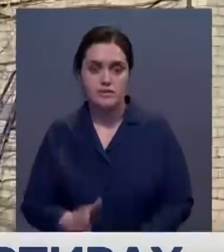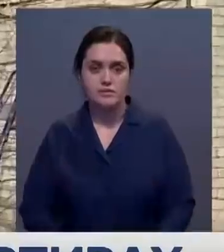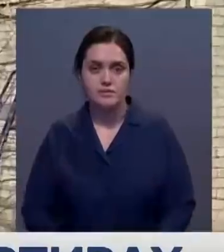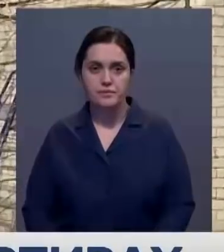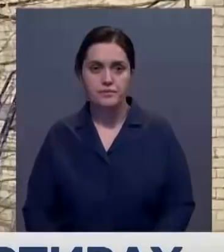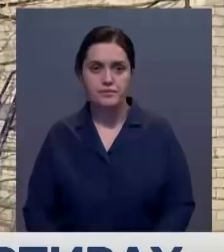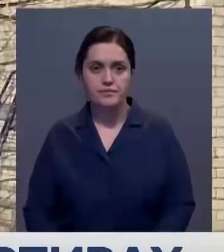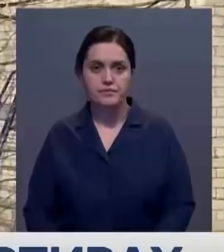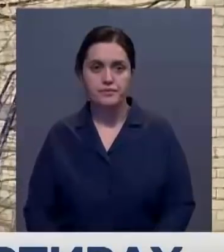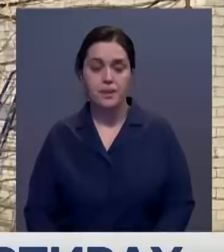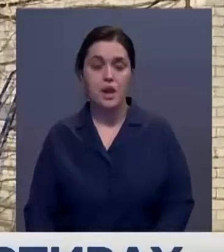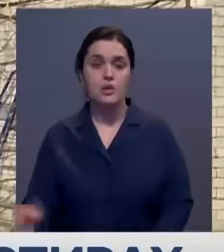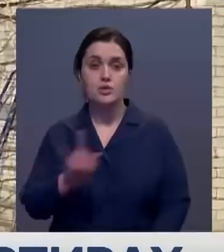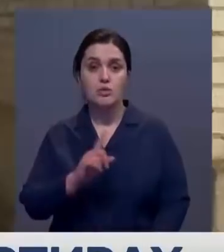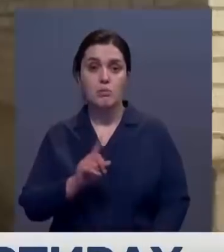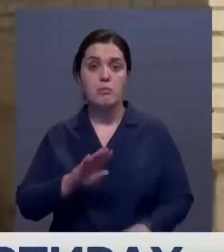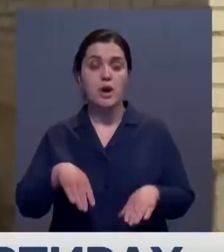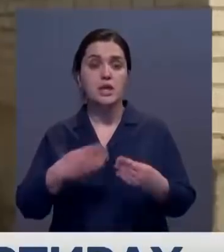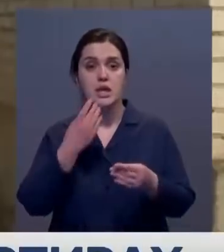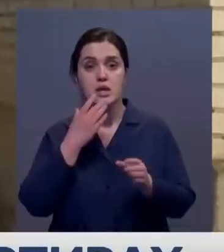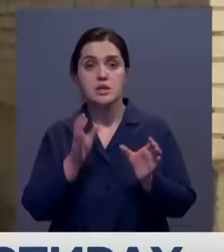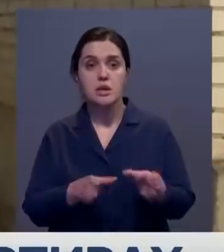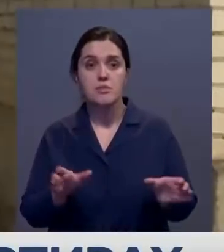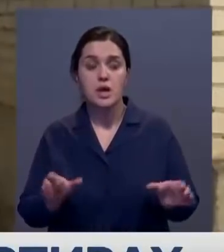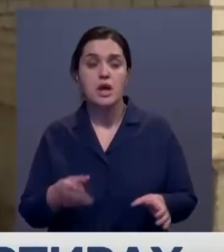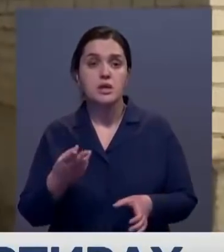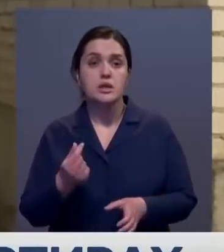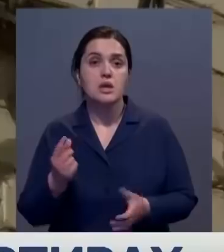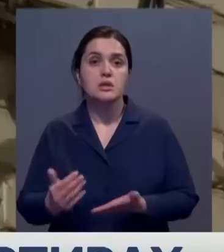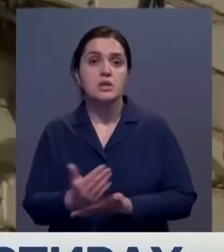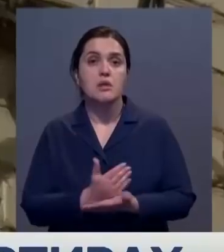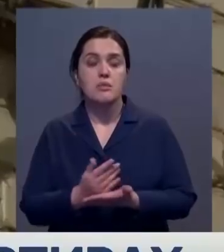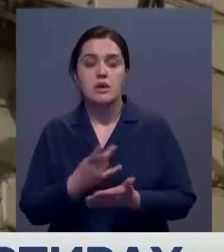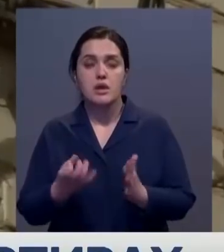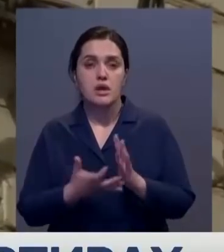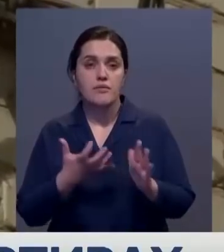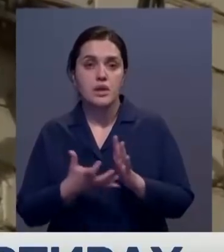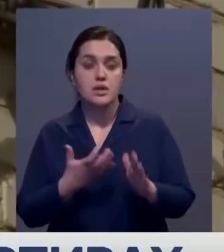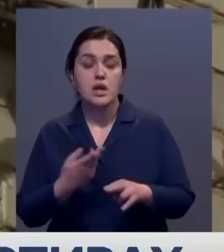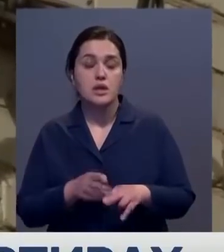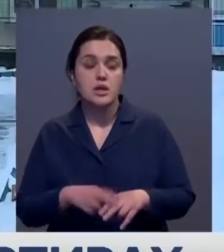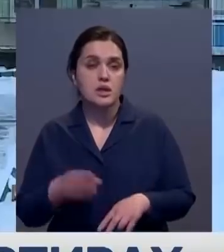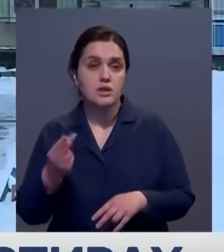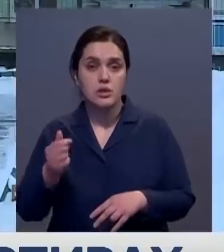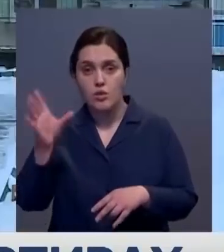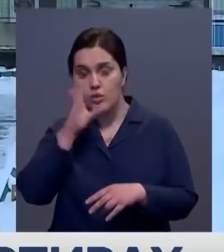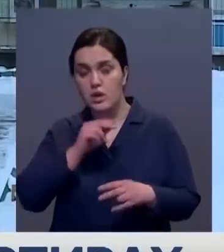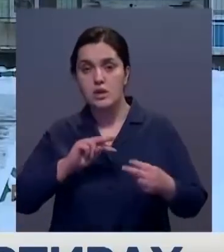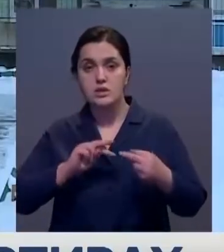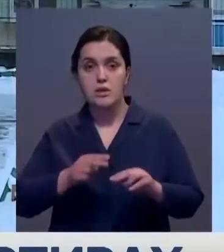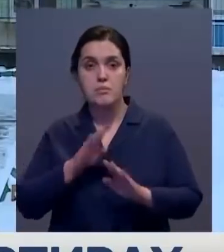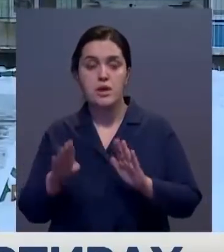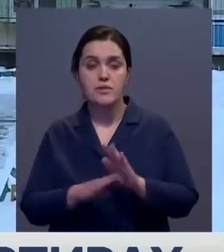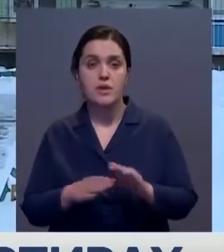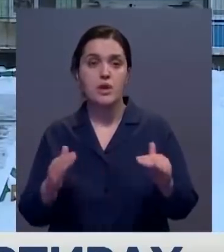По словам тепловиков, чтобы подать тепло в квартиры, тех денег, которые собрали жильцы, не хватило. На эти средства удалось заменить в подвале дома